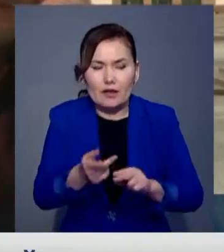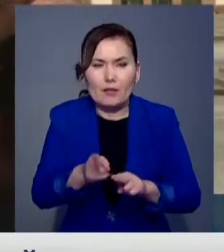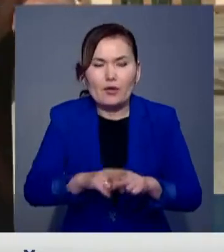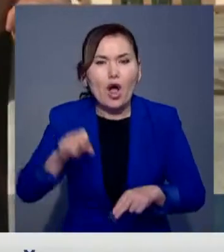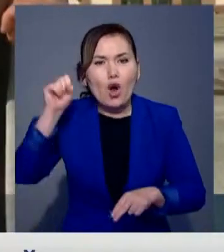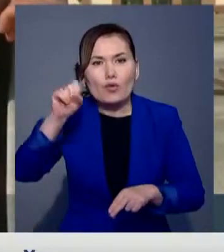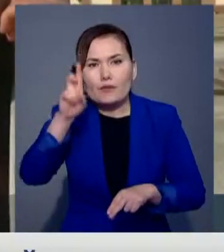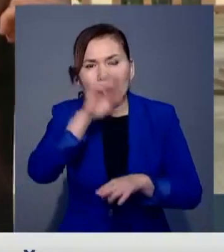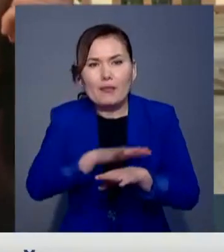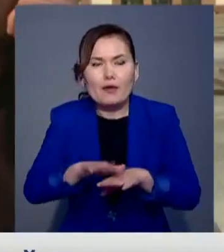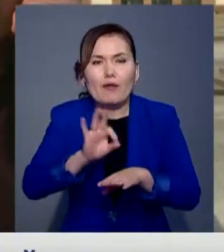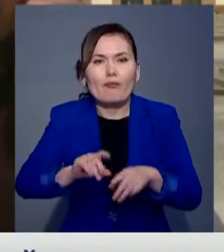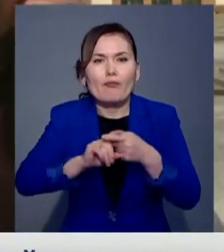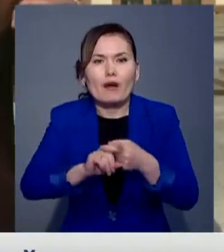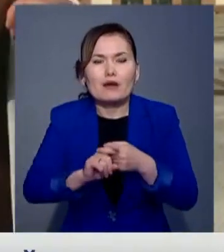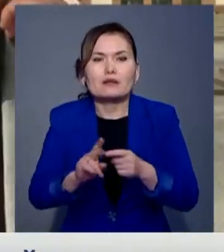ақвалды өз ауызынан білді.